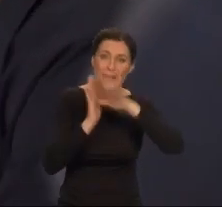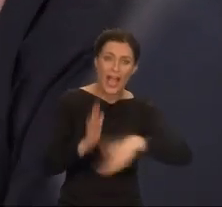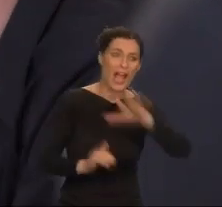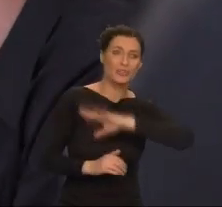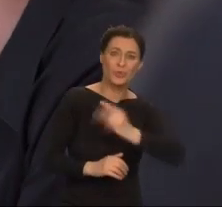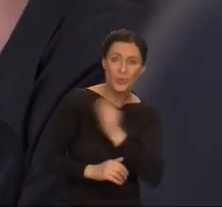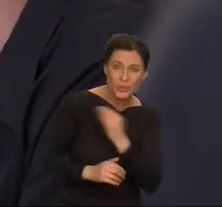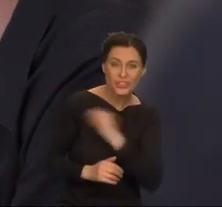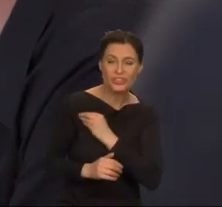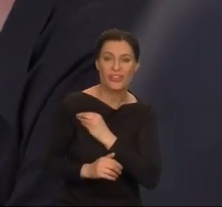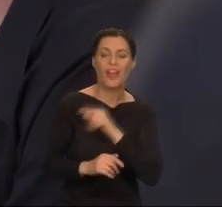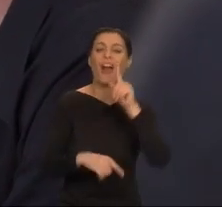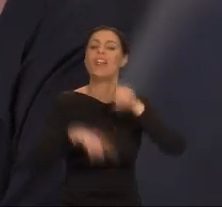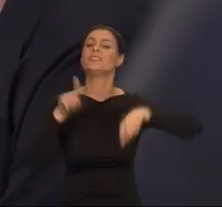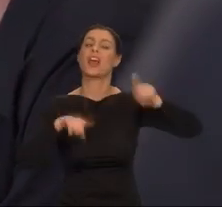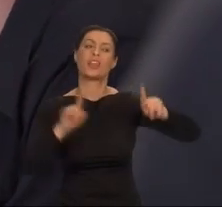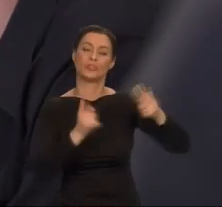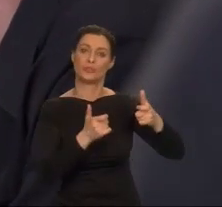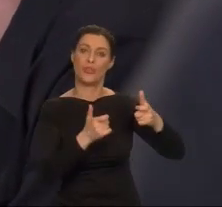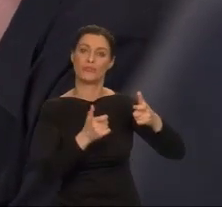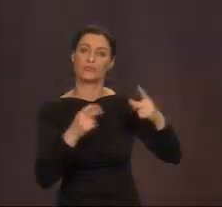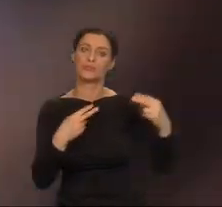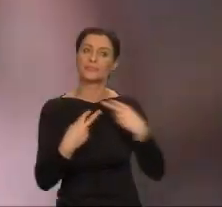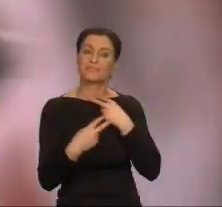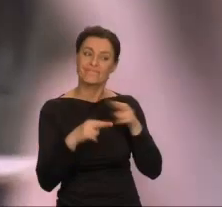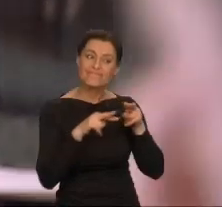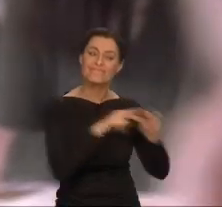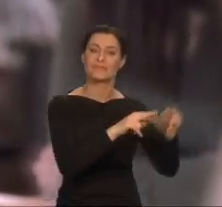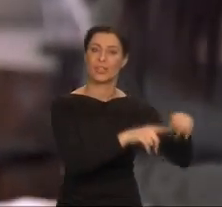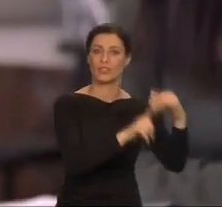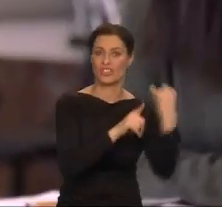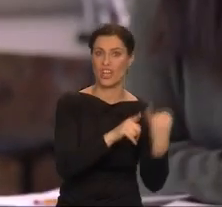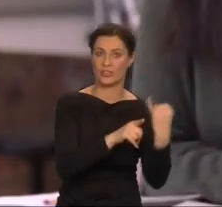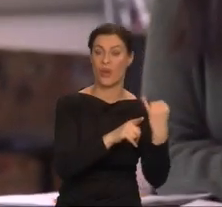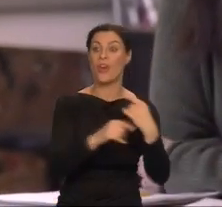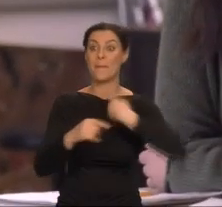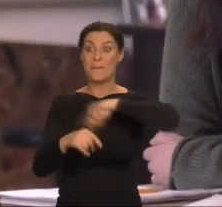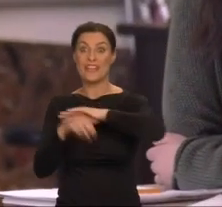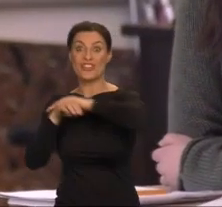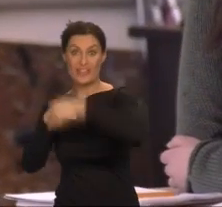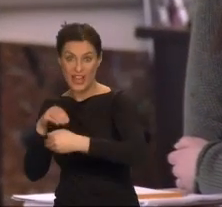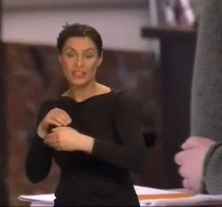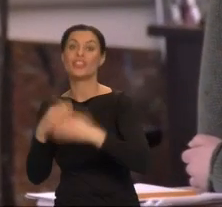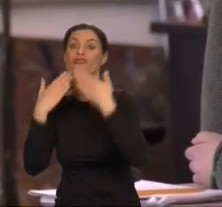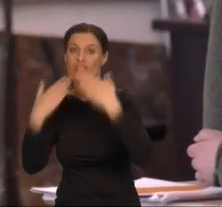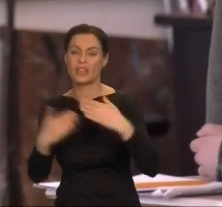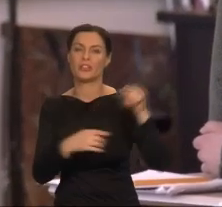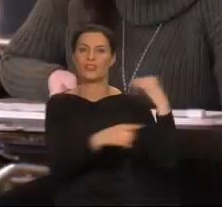Ale zależy od cierpienia dziecka. Ich szczęście wynika z czyjegoś nieszczęścia? Tak.